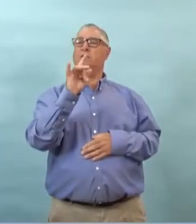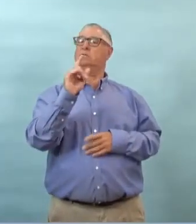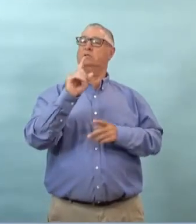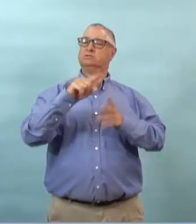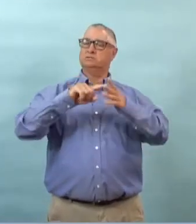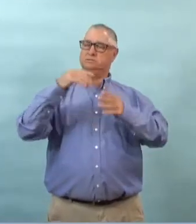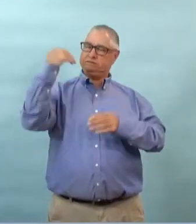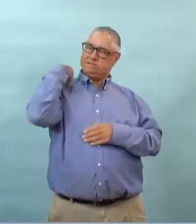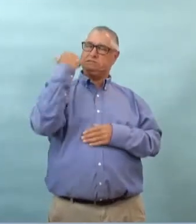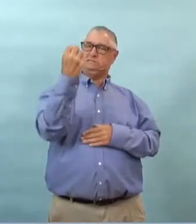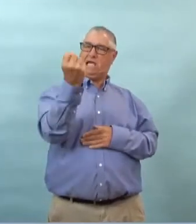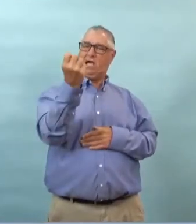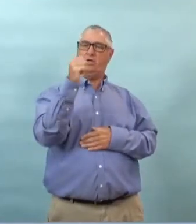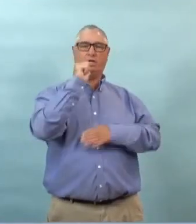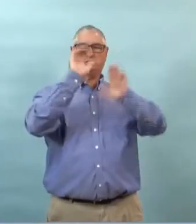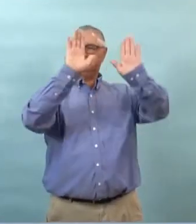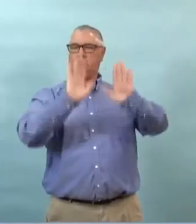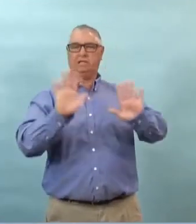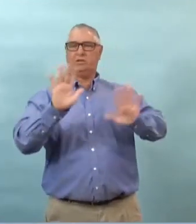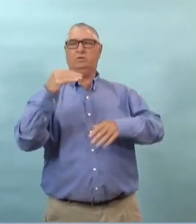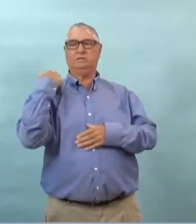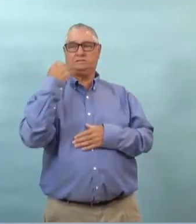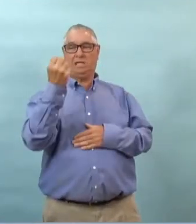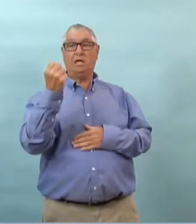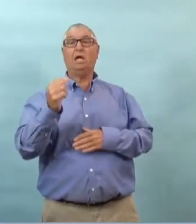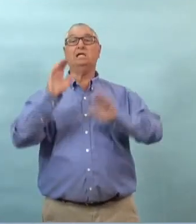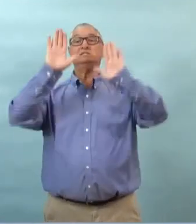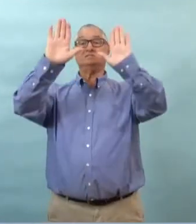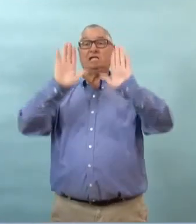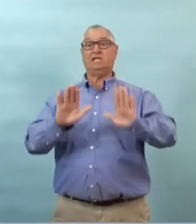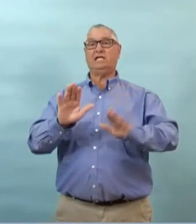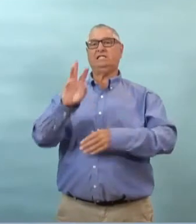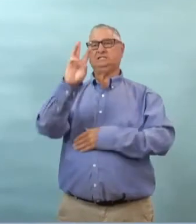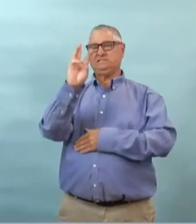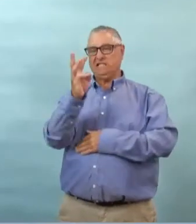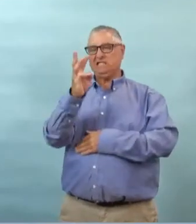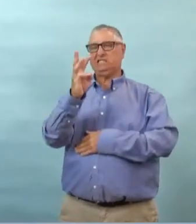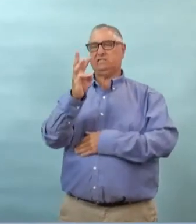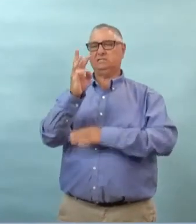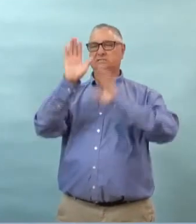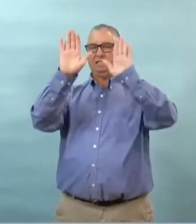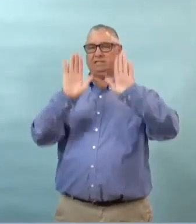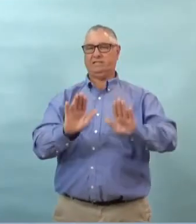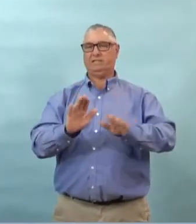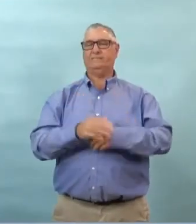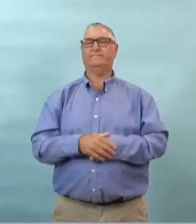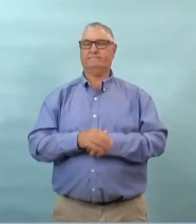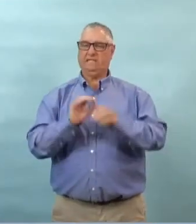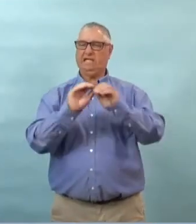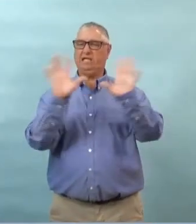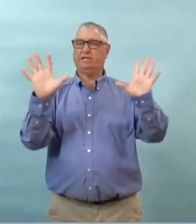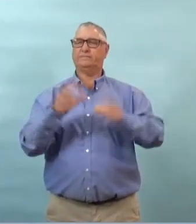les 18 cas ont en fait été attribués à samedi avec six cas dimanche